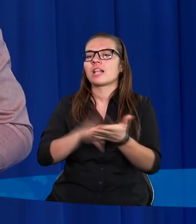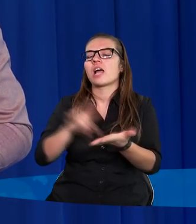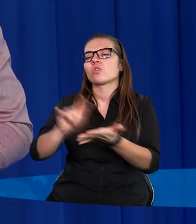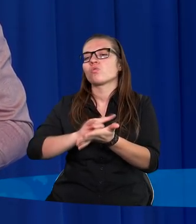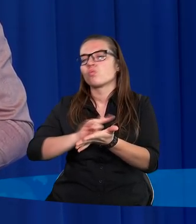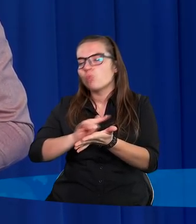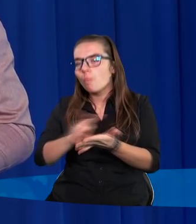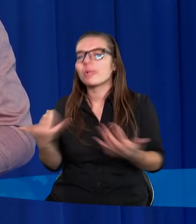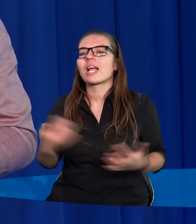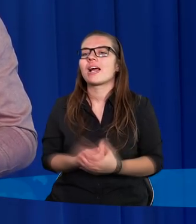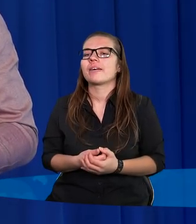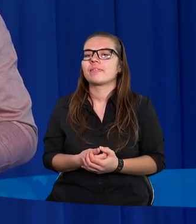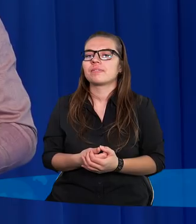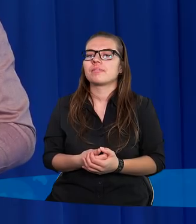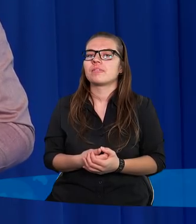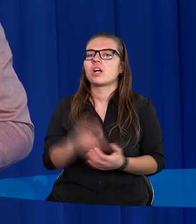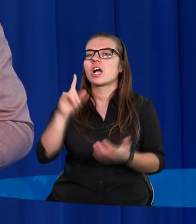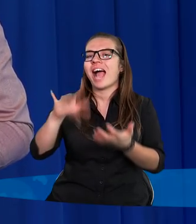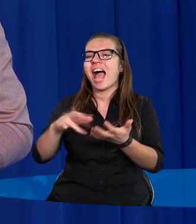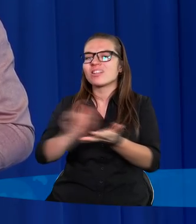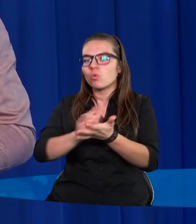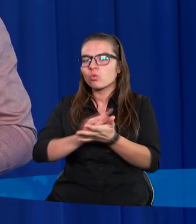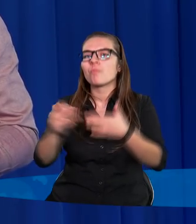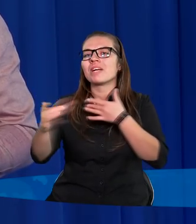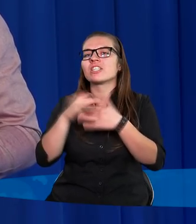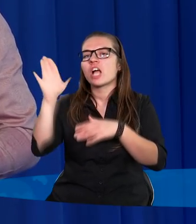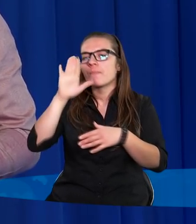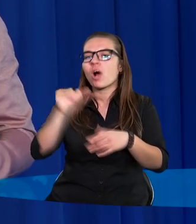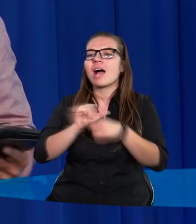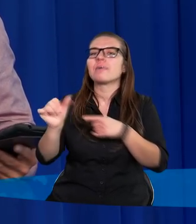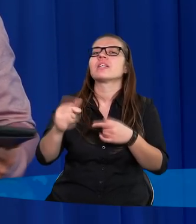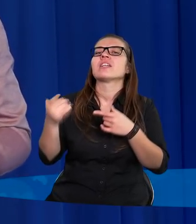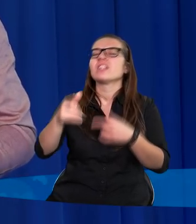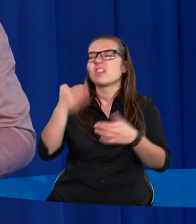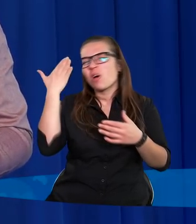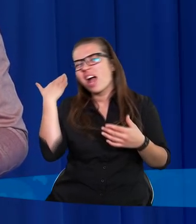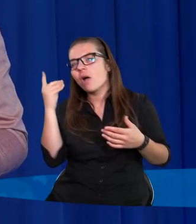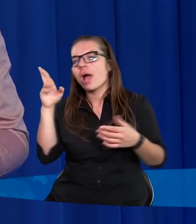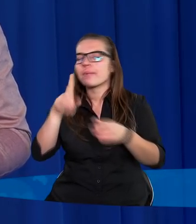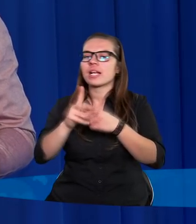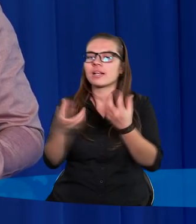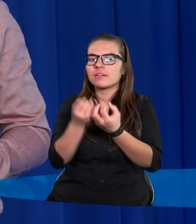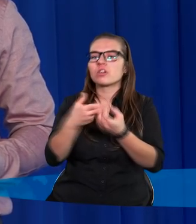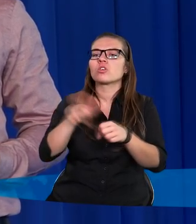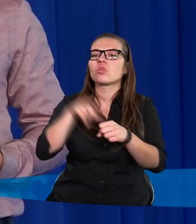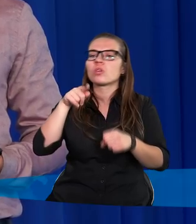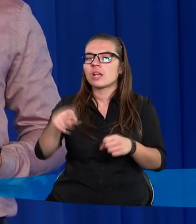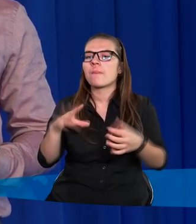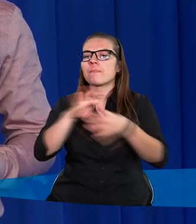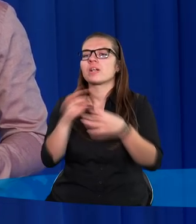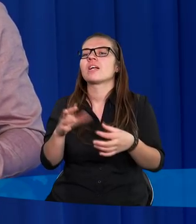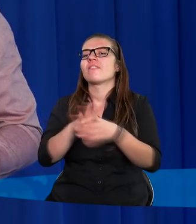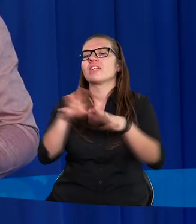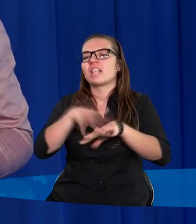YouTubie. Kanał na YouTubie Bliżej Boga Być, tam znajdziecie wszystkie poprzednie webinary, również ten, jeżeli dołączyliście